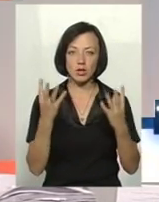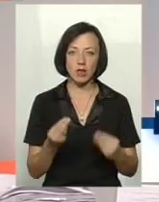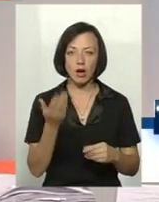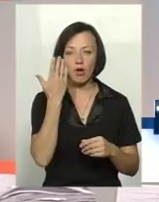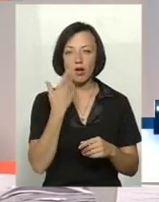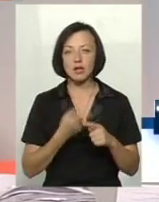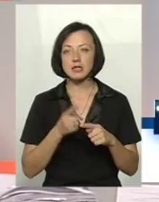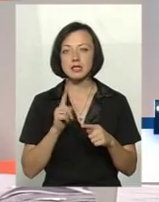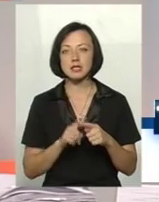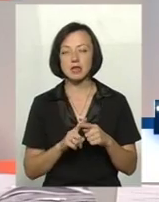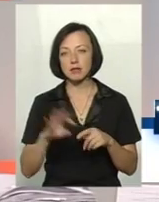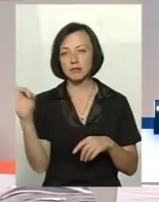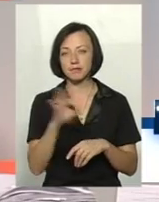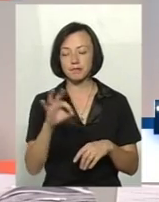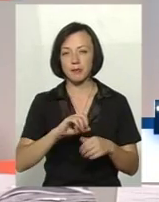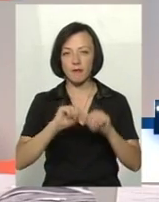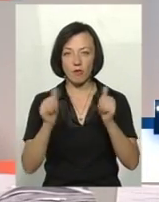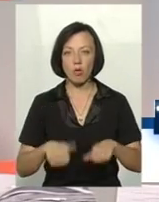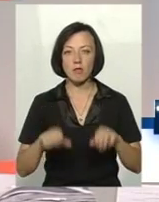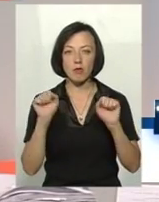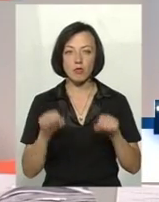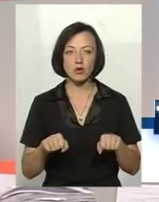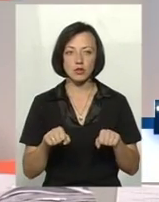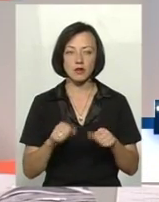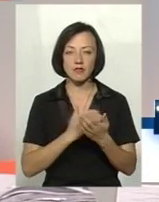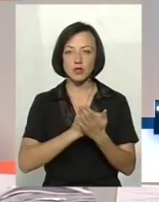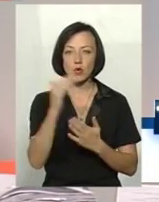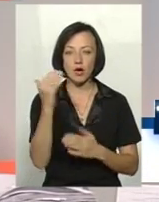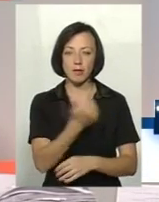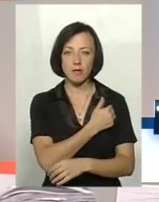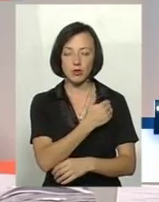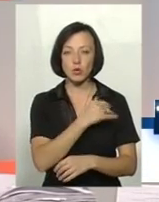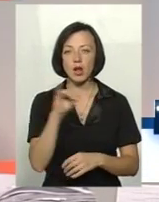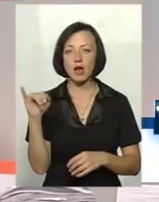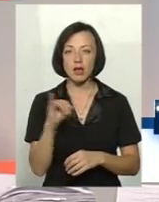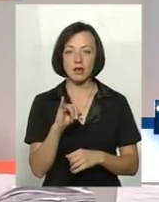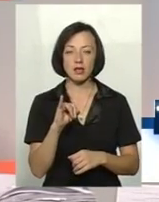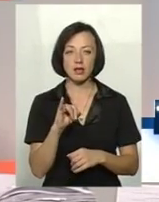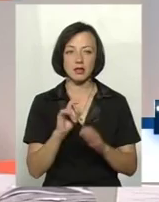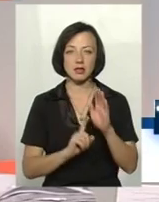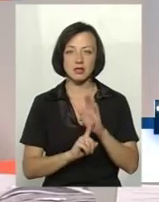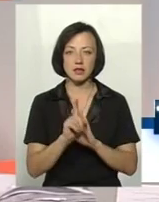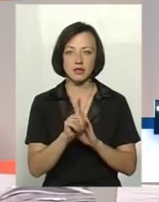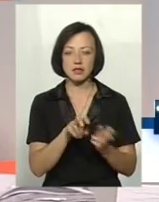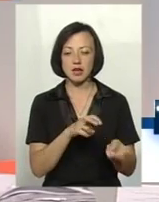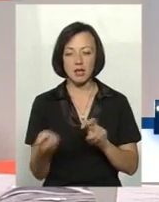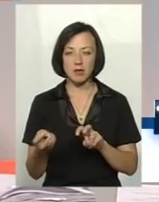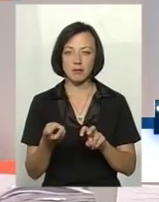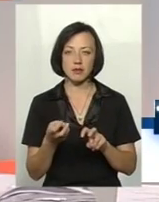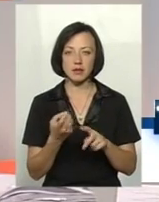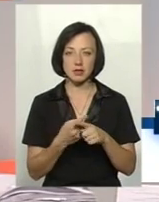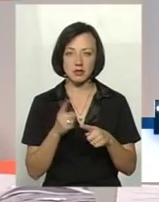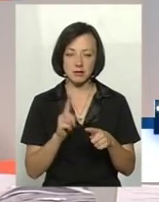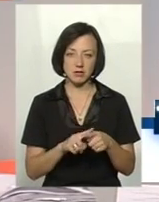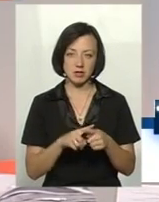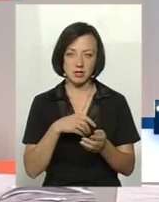коли це йде близьковична форма, що там може тільки розвинуться висока температура і настає загибель і за сильною концентрацією